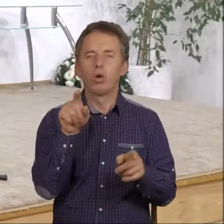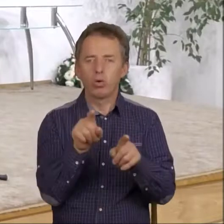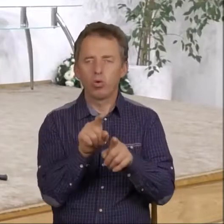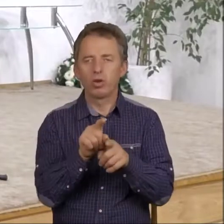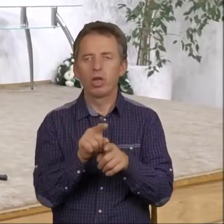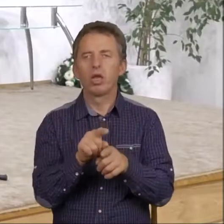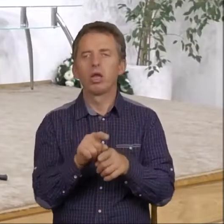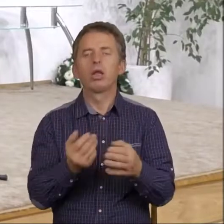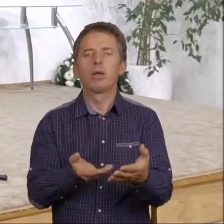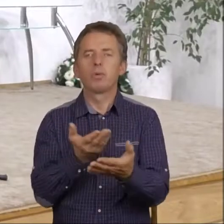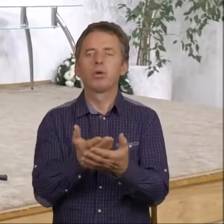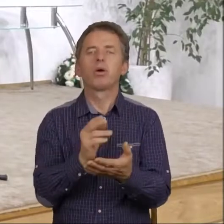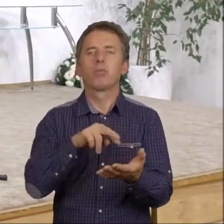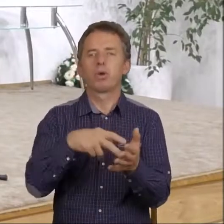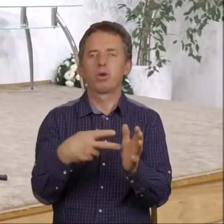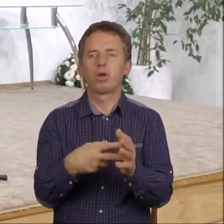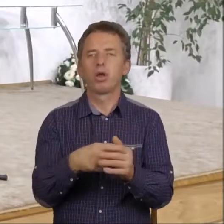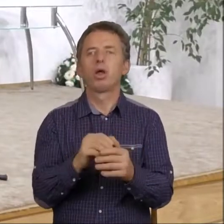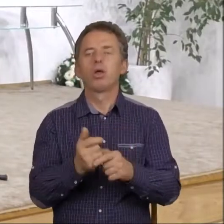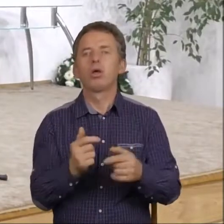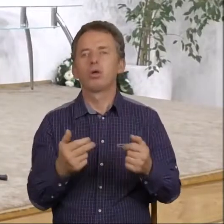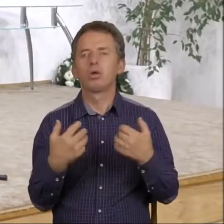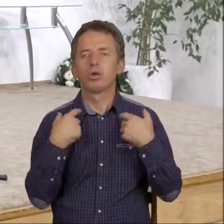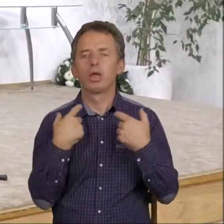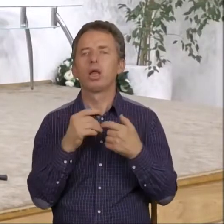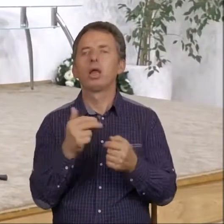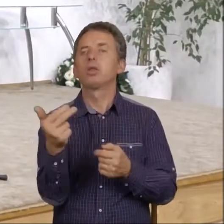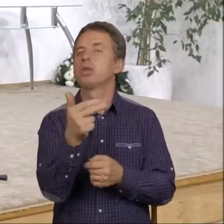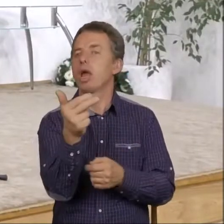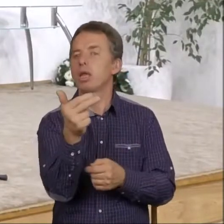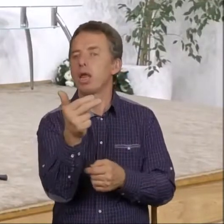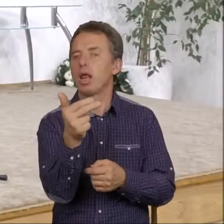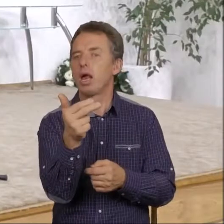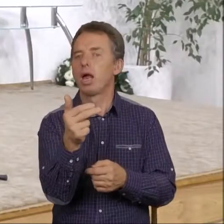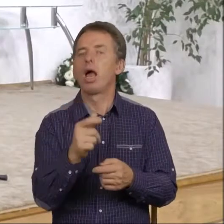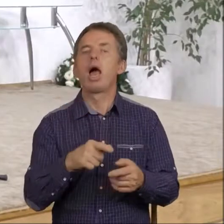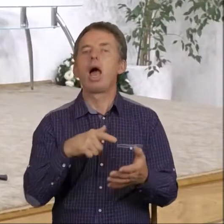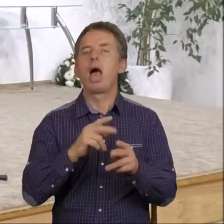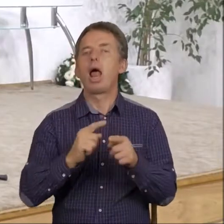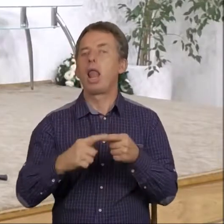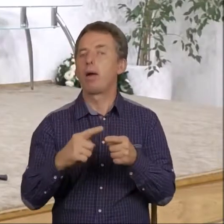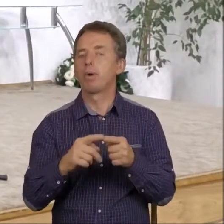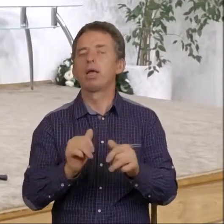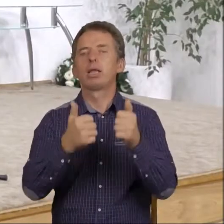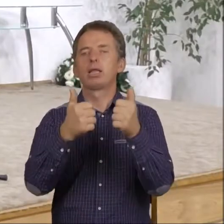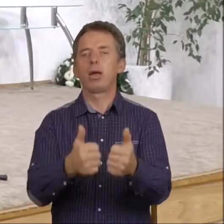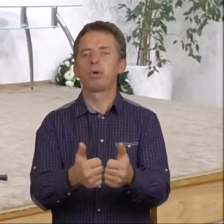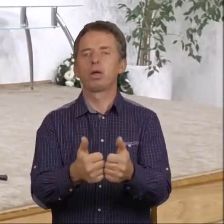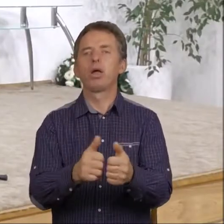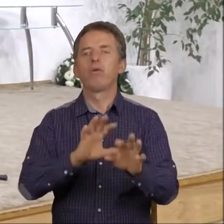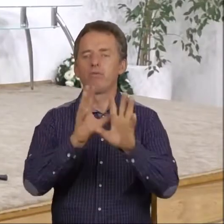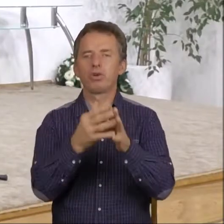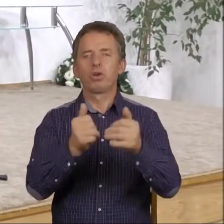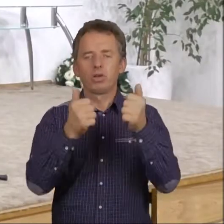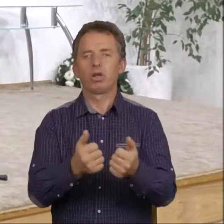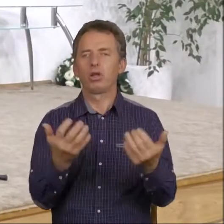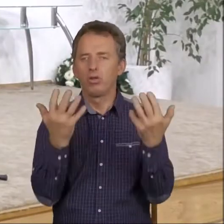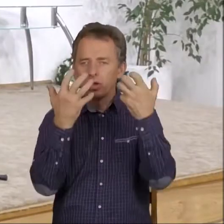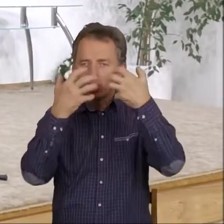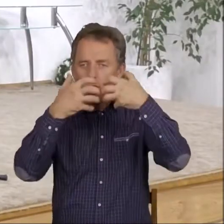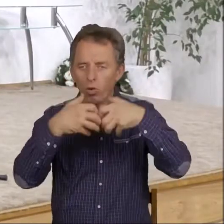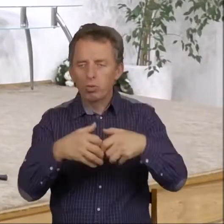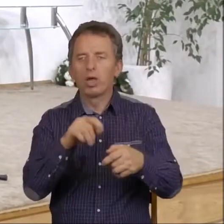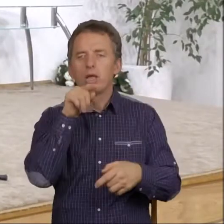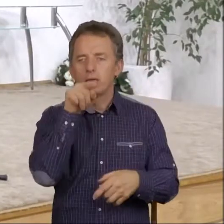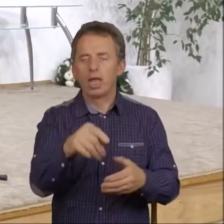zaproponowana zostanie niedziela jako ten element stabilizacji. Wszyscy są w stanie skupić się wokół